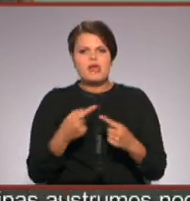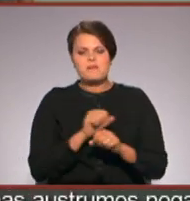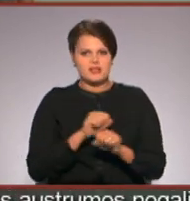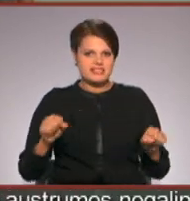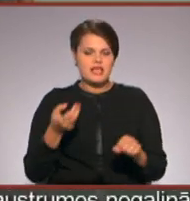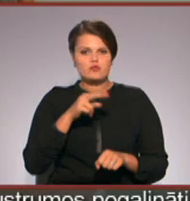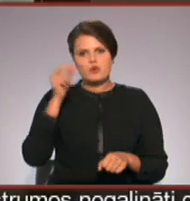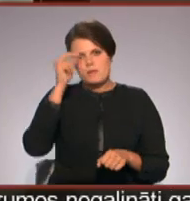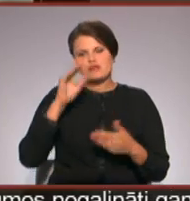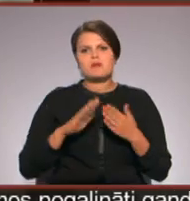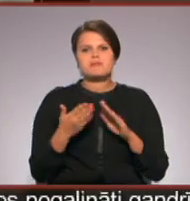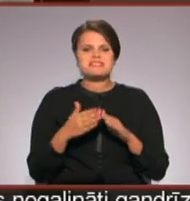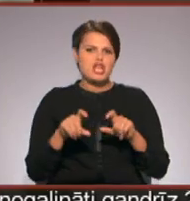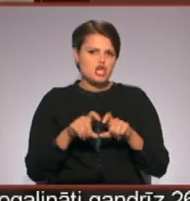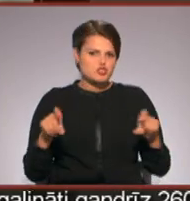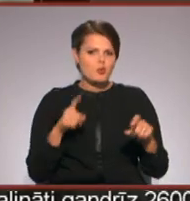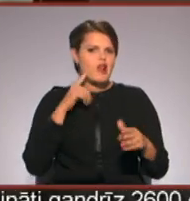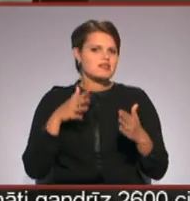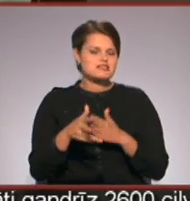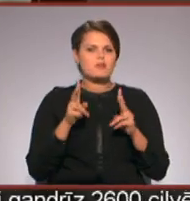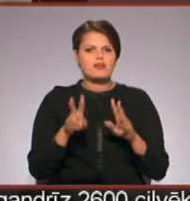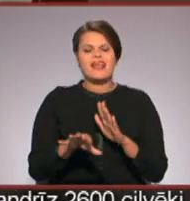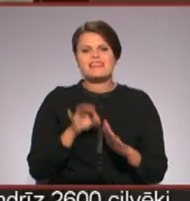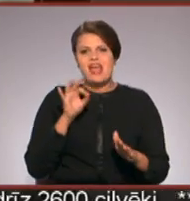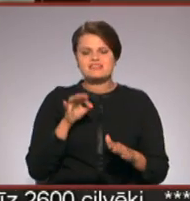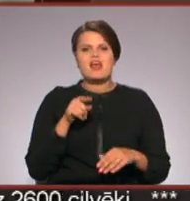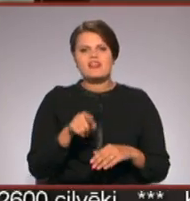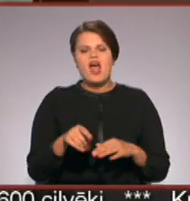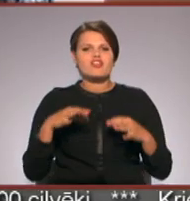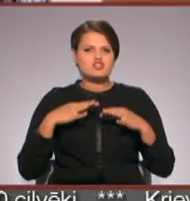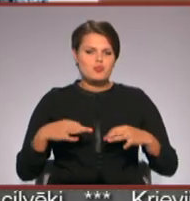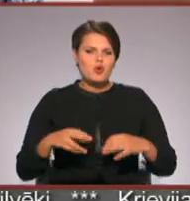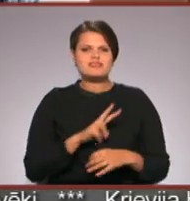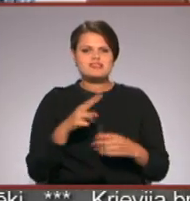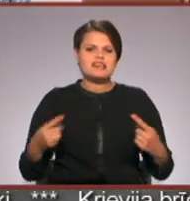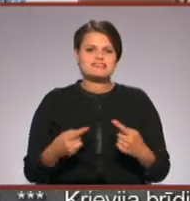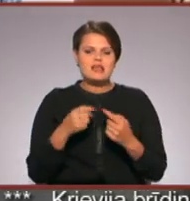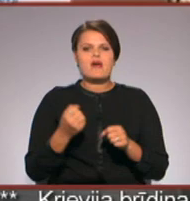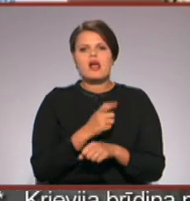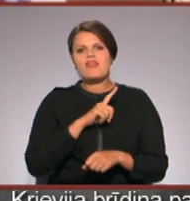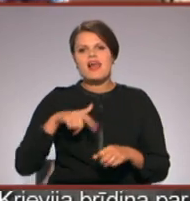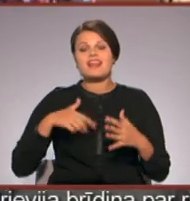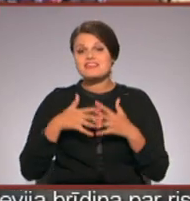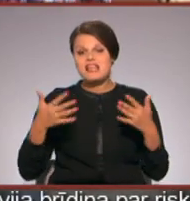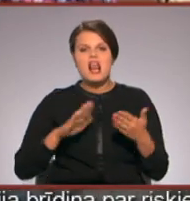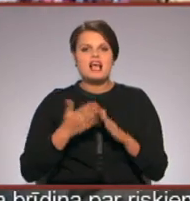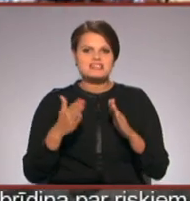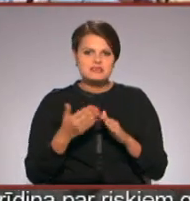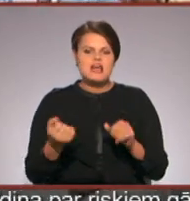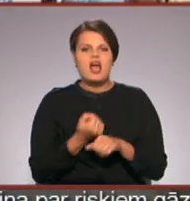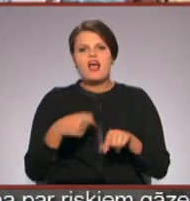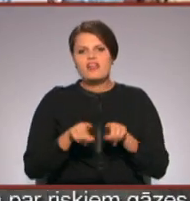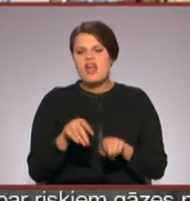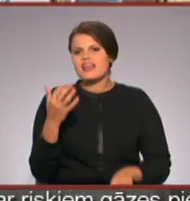ātri un mācoties pilsētas skolās saprot, ka jāizvēlas tādas profesijas, kas derīgas gan Latvijas lielajās pilsētās,